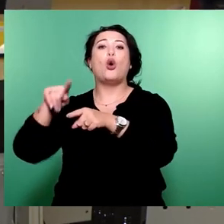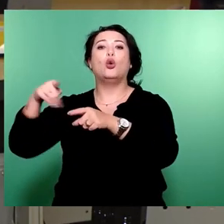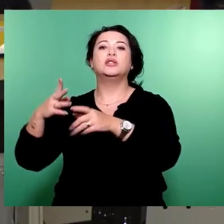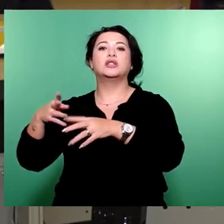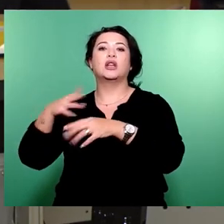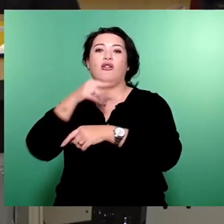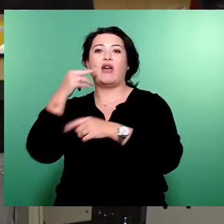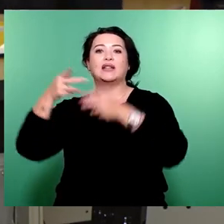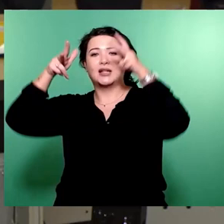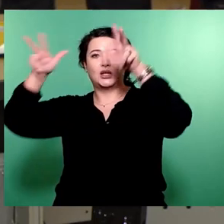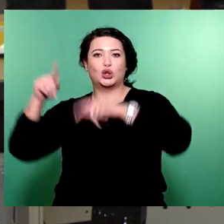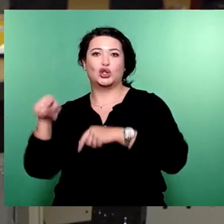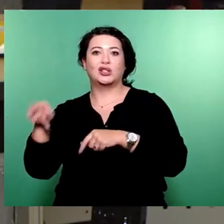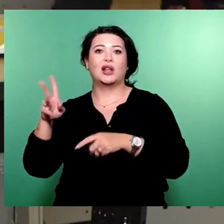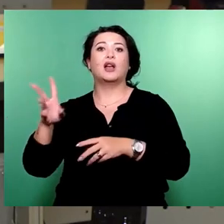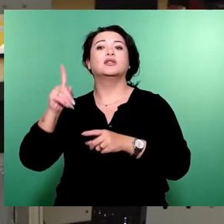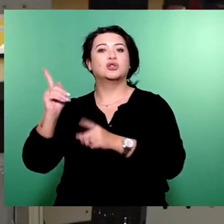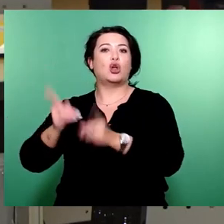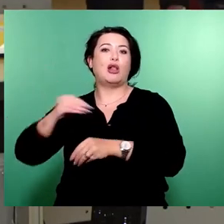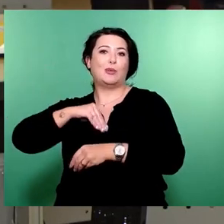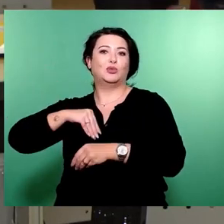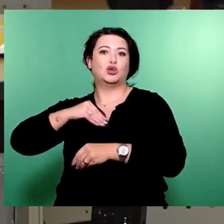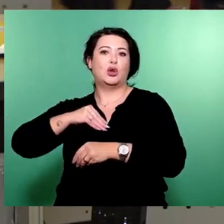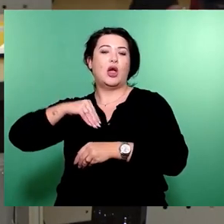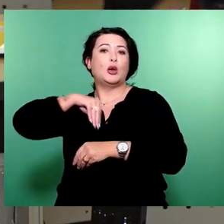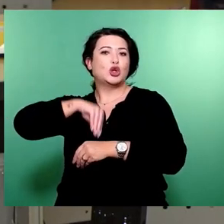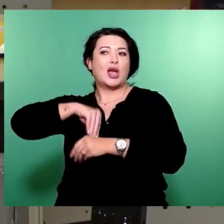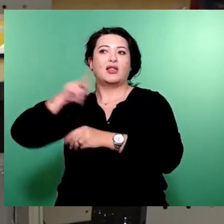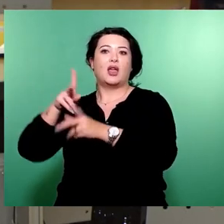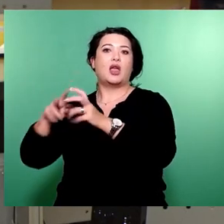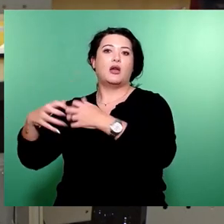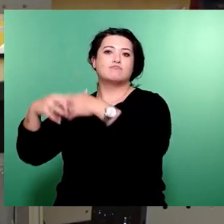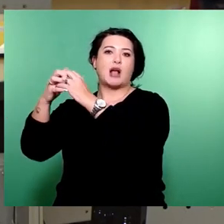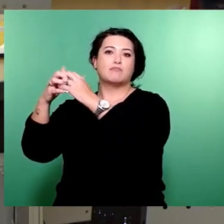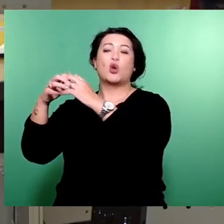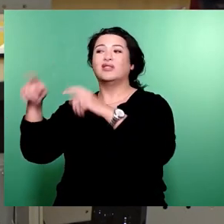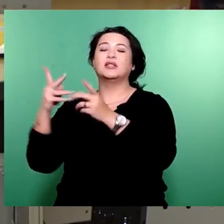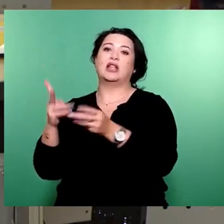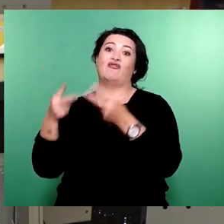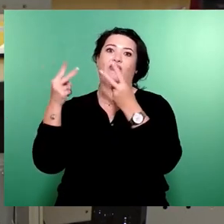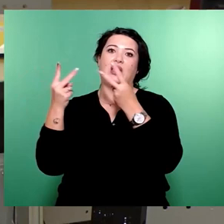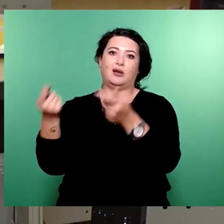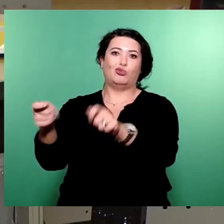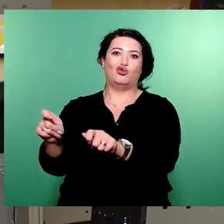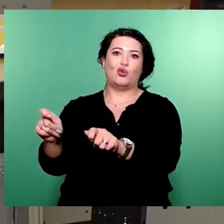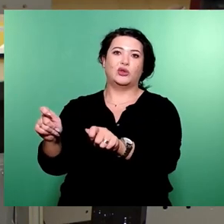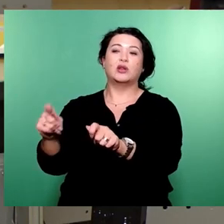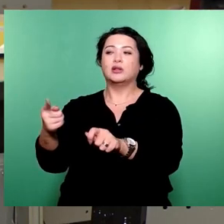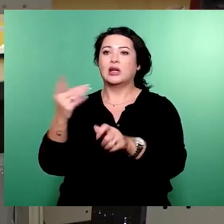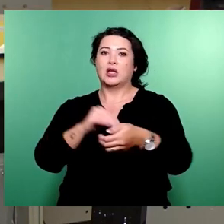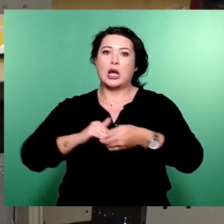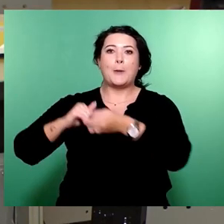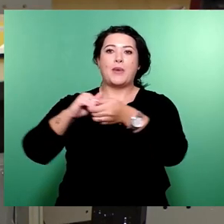ja die neue Psychiatrie entstehen soll. Ich glaube, das ist zum Beispiel ein ganz, ganz wichtiger Beschluss, den wir jetzt gemeinsam mit dem